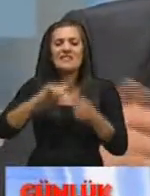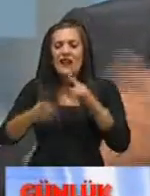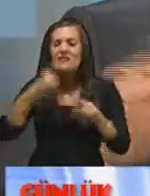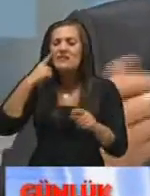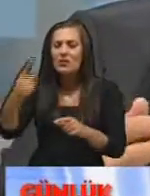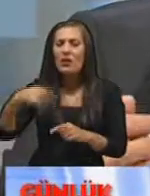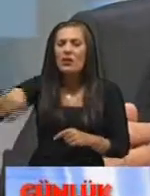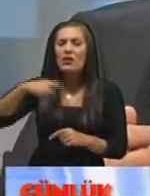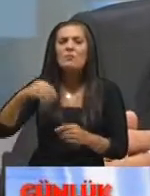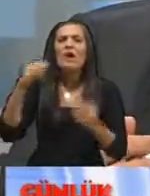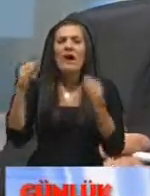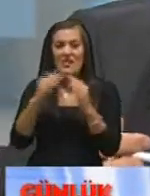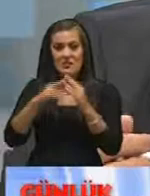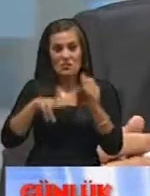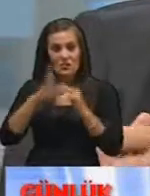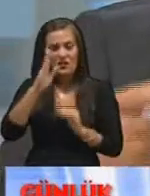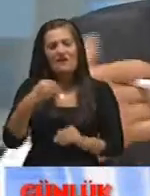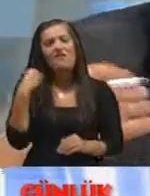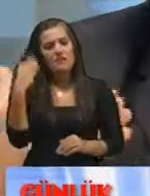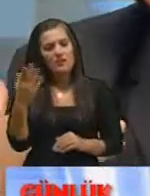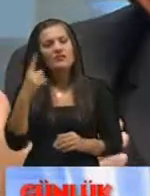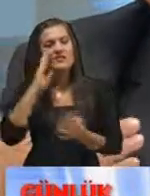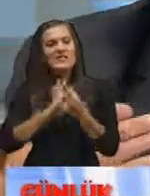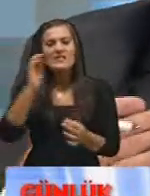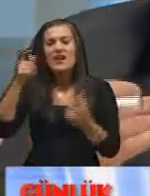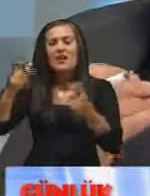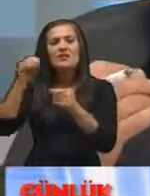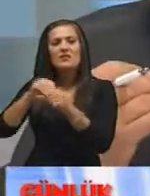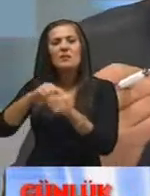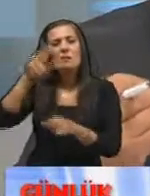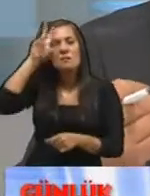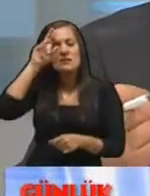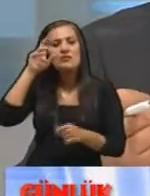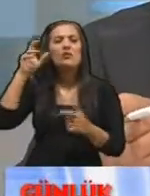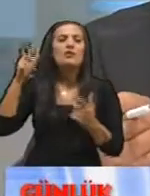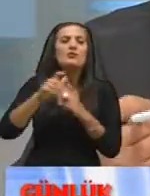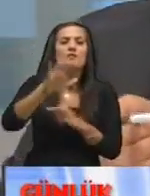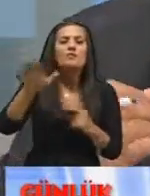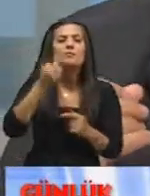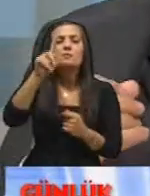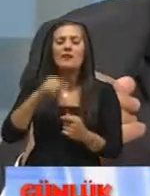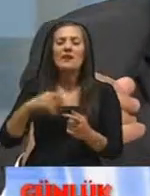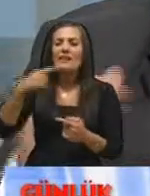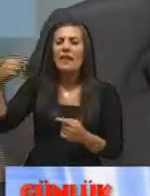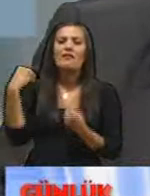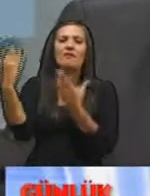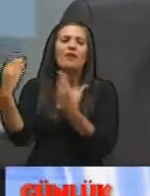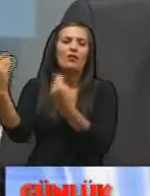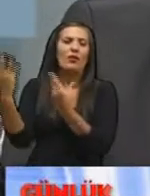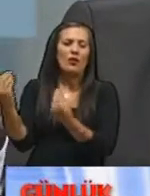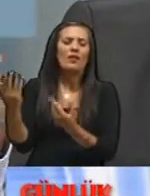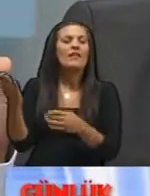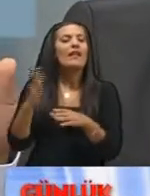şeyde anlaşma Rum'la gidildiği zaman işte verilecek diye insanların üzerinde psikolojik sosyolojik bir negatif var ne dedi sayın başbakan